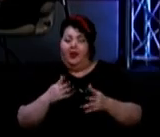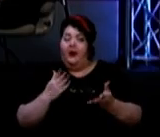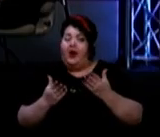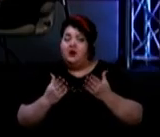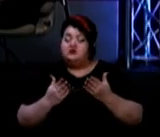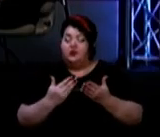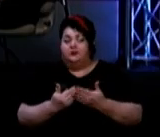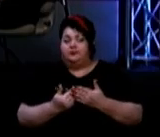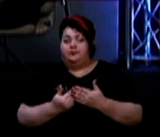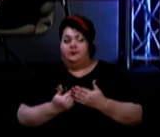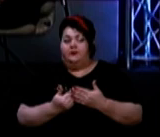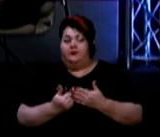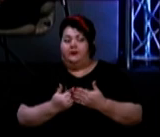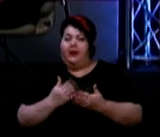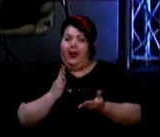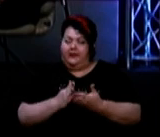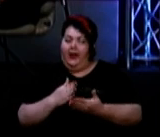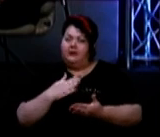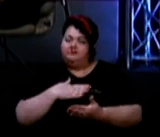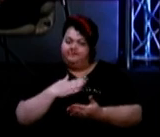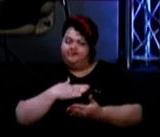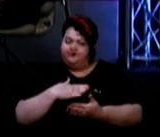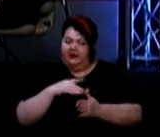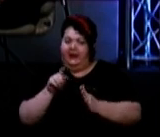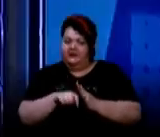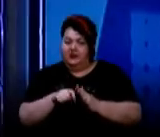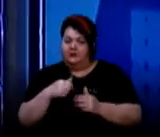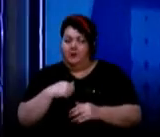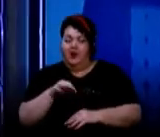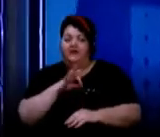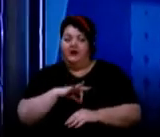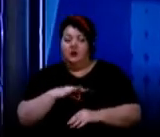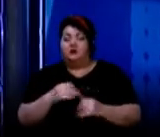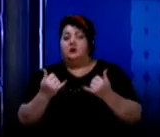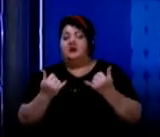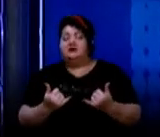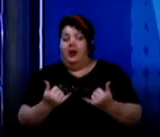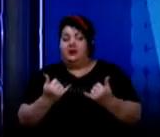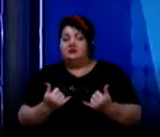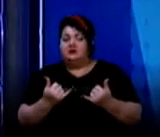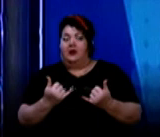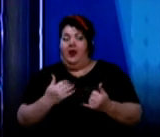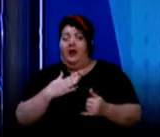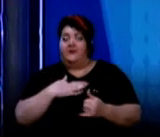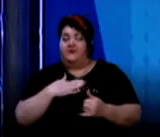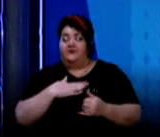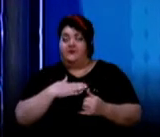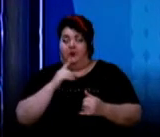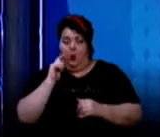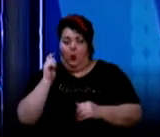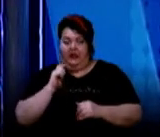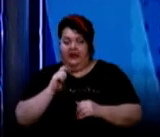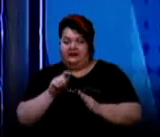от дивіться. Є вітчизняні тести? так. Ми використовуємо зараз вітчизняні тести,